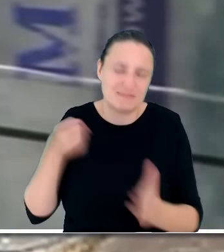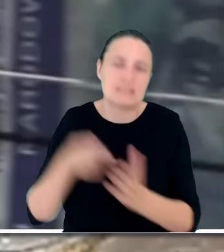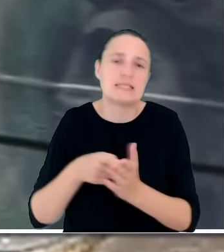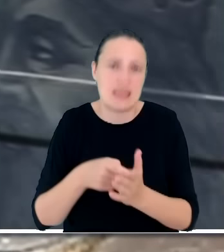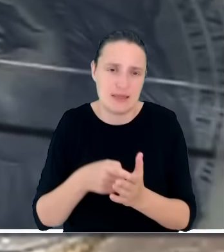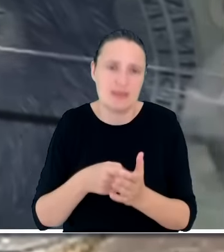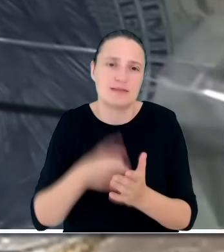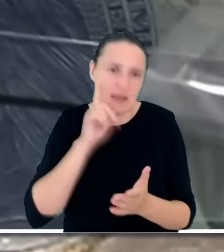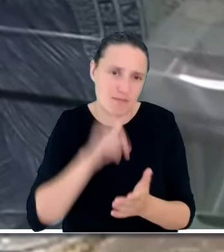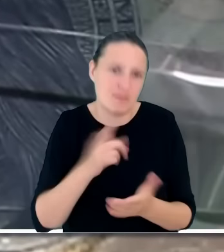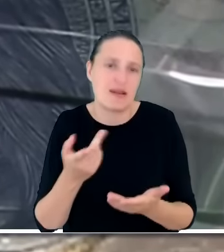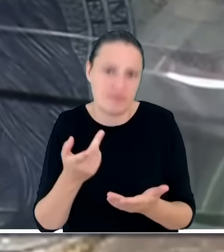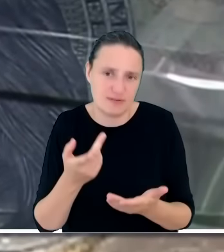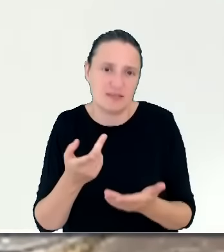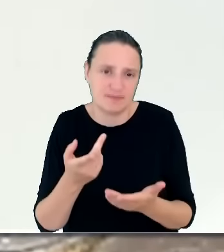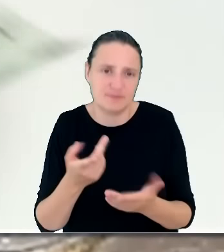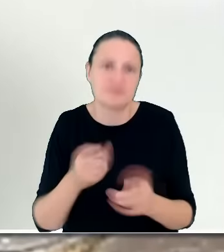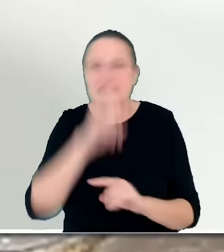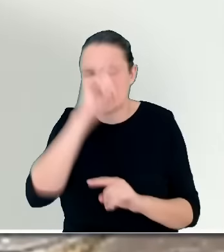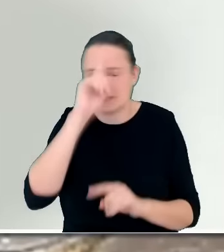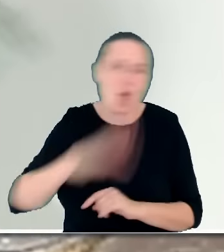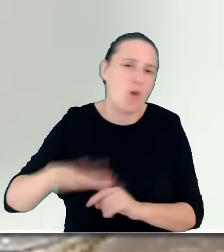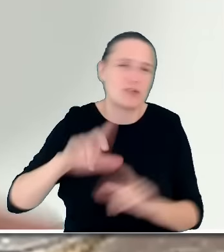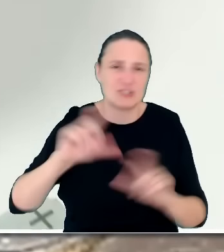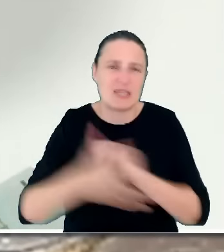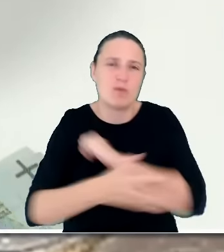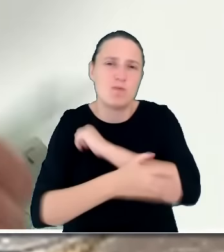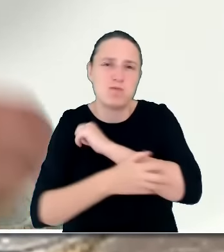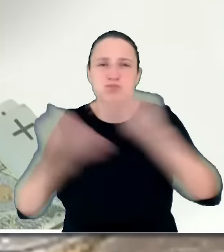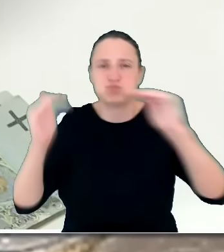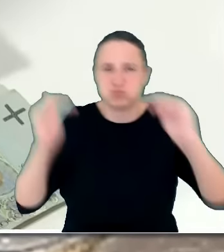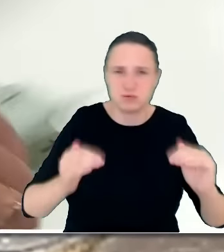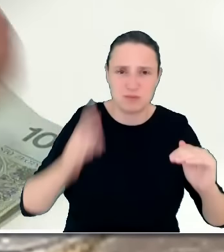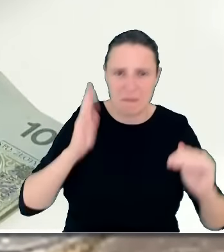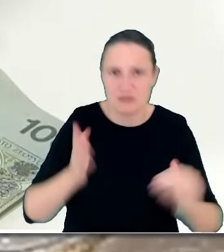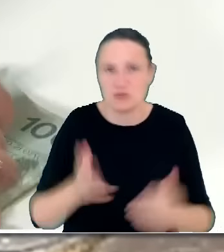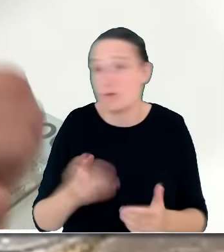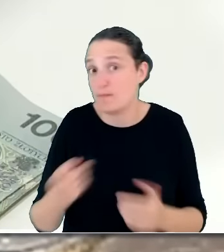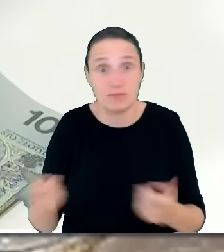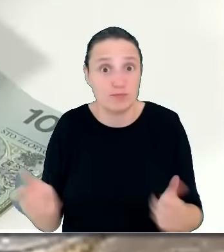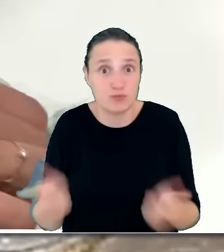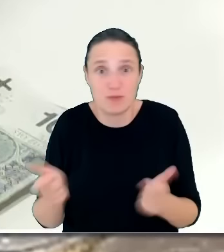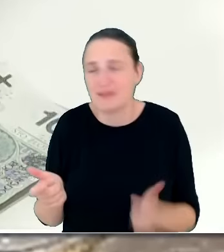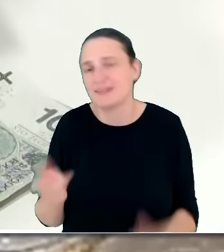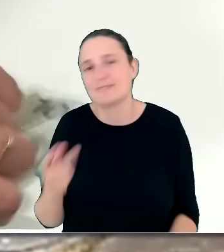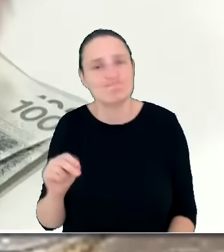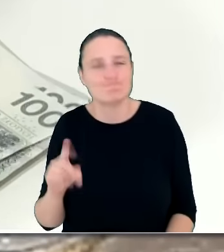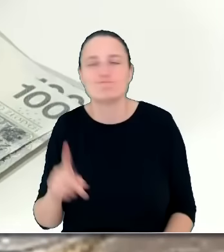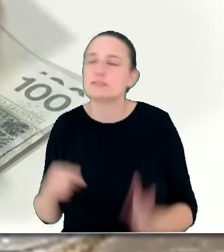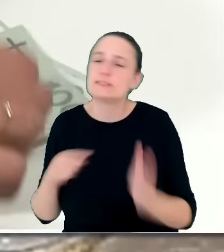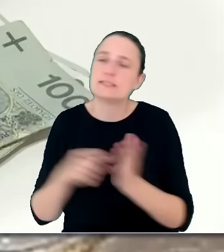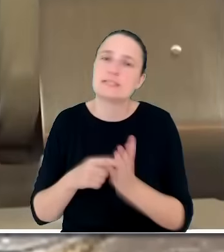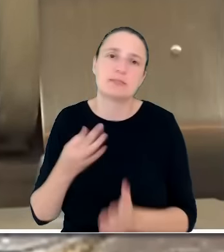naprawdę doprowadzenie do zubożenia społeczeństwa. To nie jest przypadek. To nie jest robione bez zamysłu